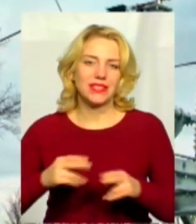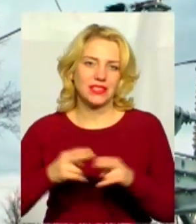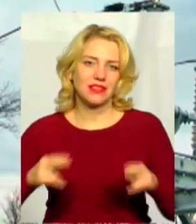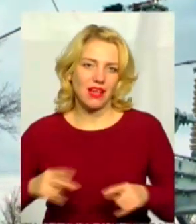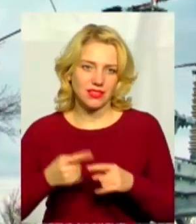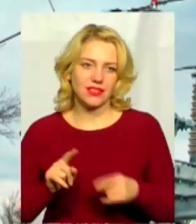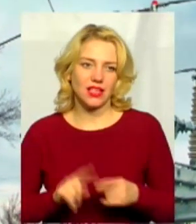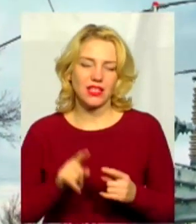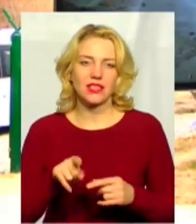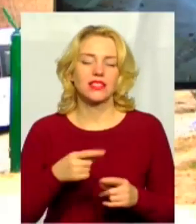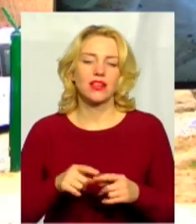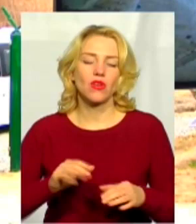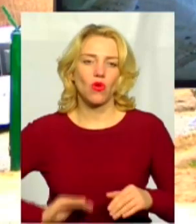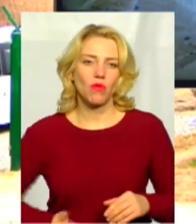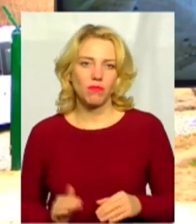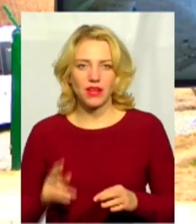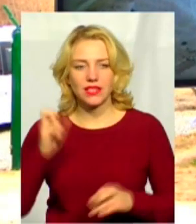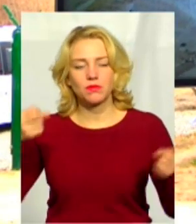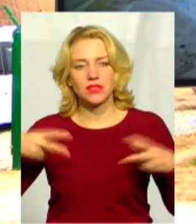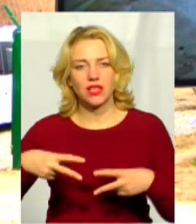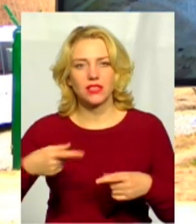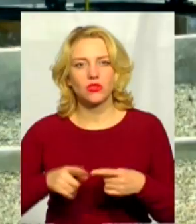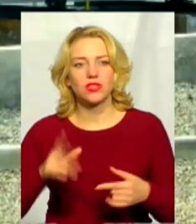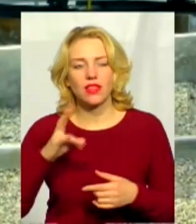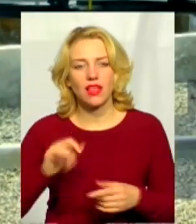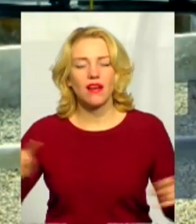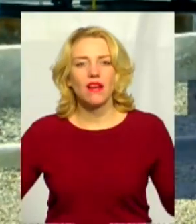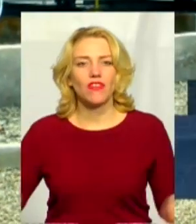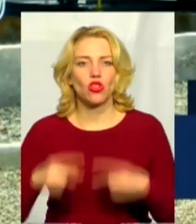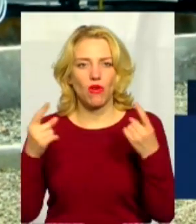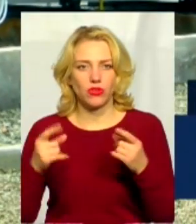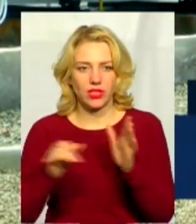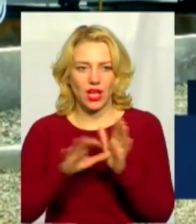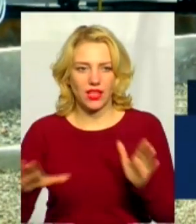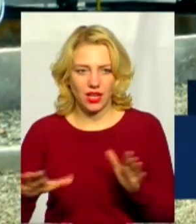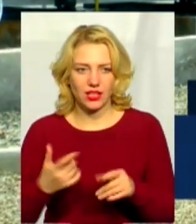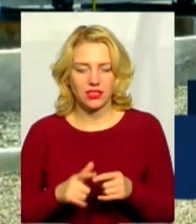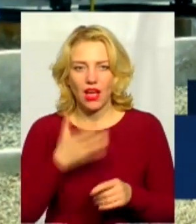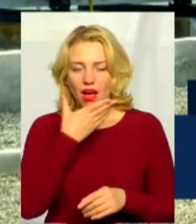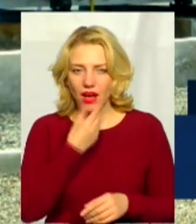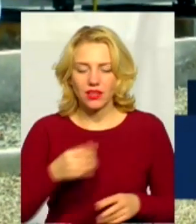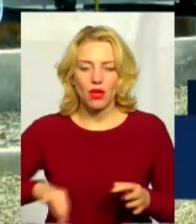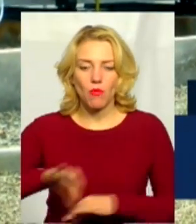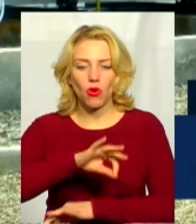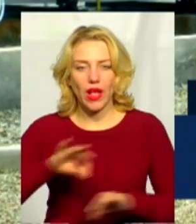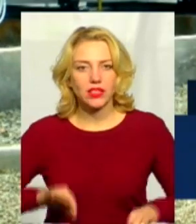компанія, яка спеціалізується на зведенні об'єктів відновлюваної енергетики. Це дуже гарний проєкт, який